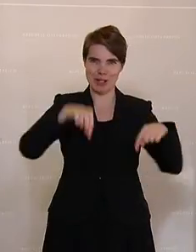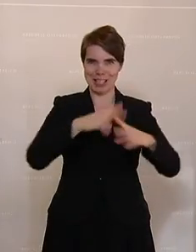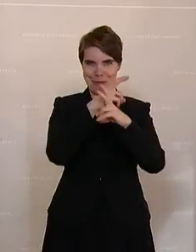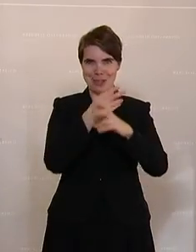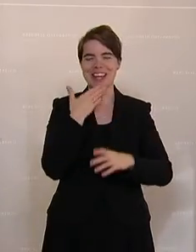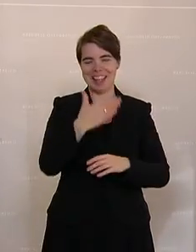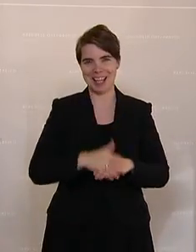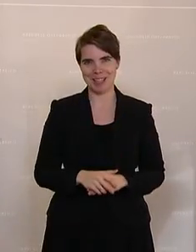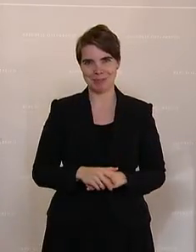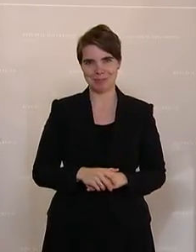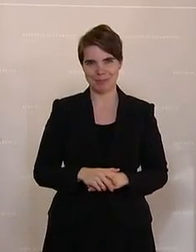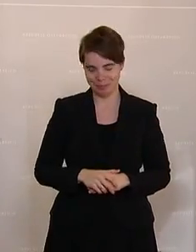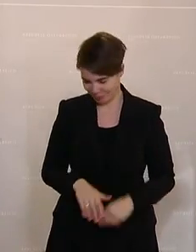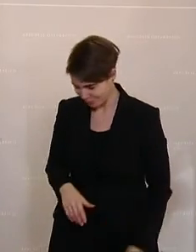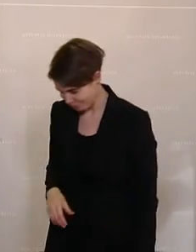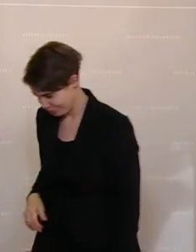Applaus